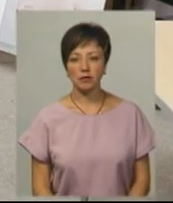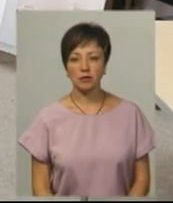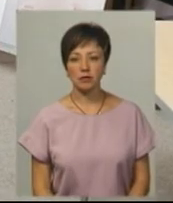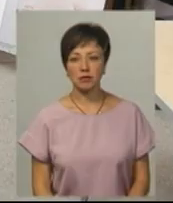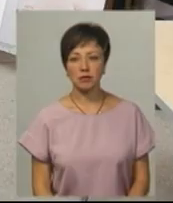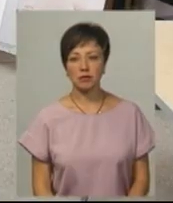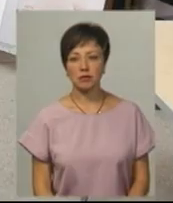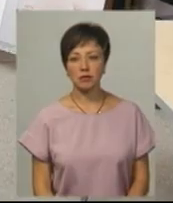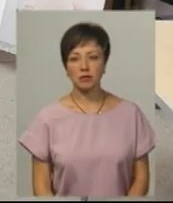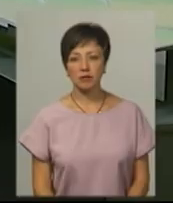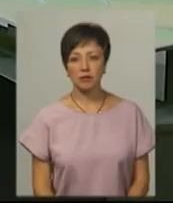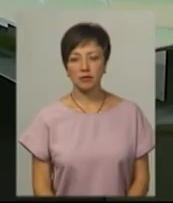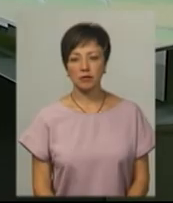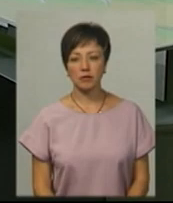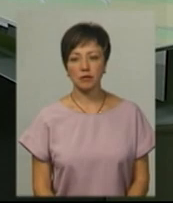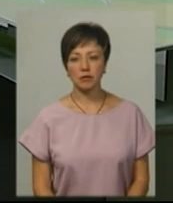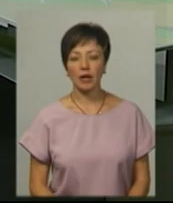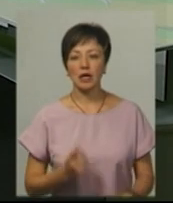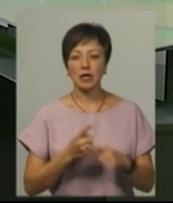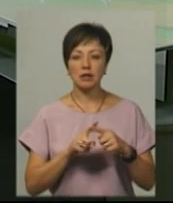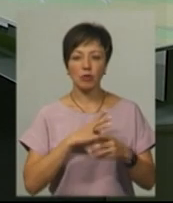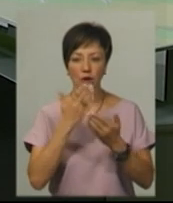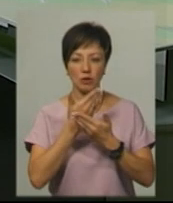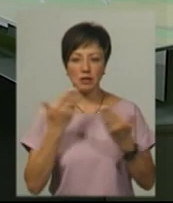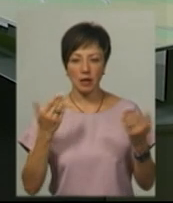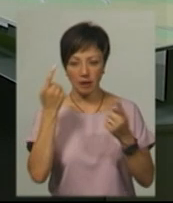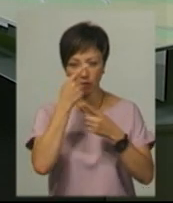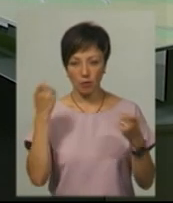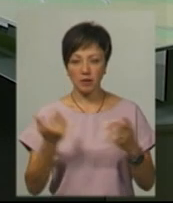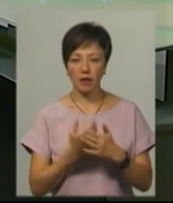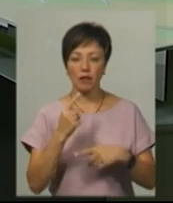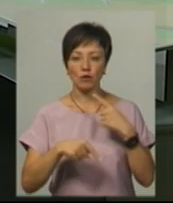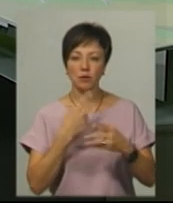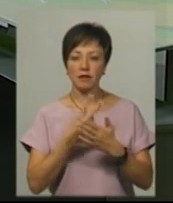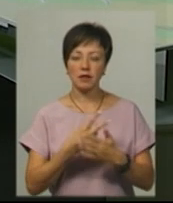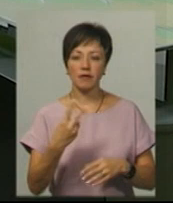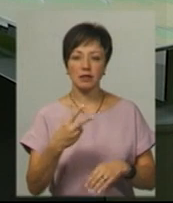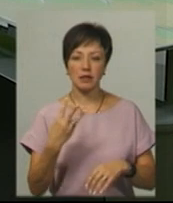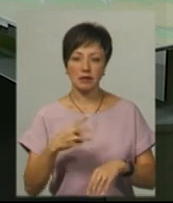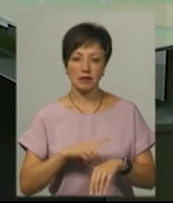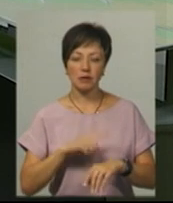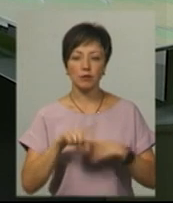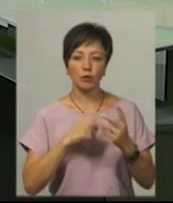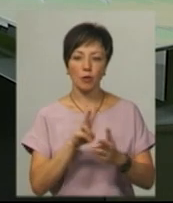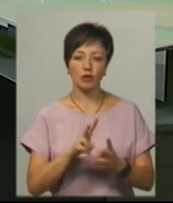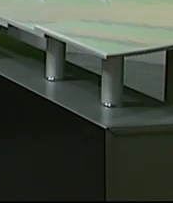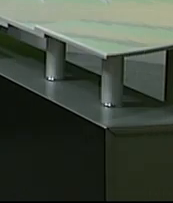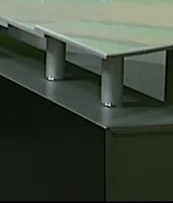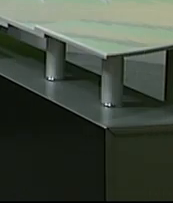Суспільному. Хмельницький. Це була остання інформація цього випуску. Наступне дивіться о 20.30. Побачимось.